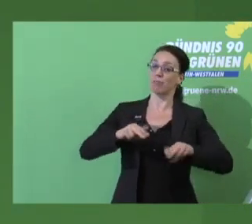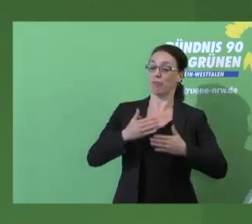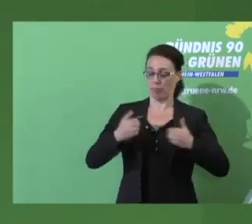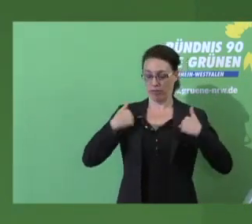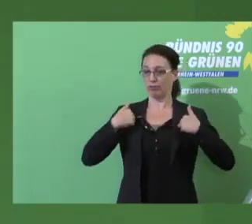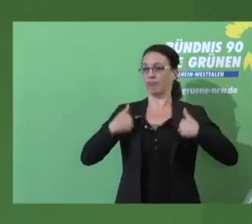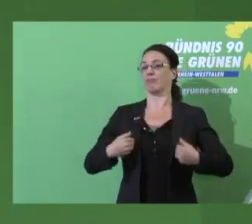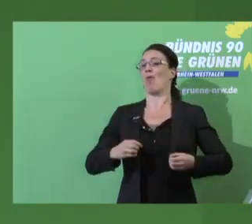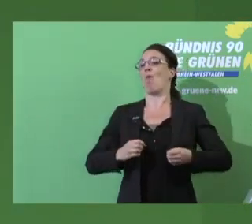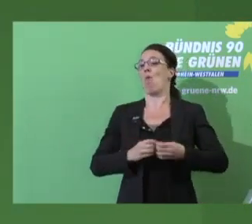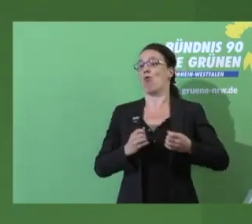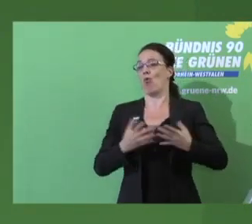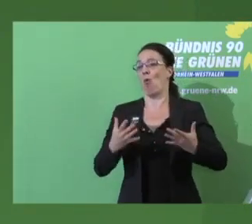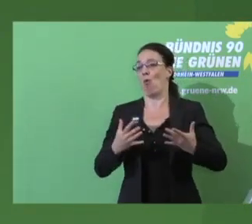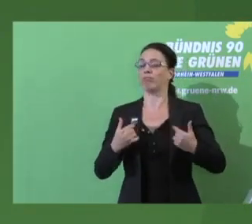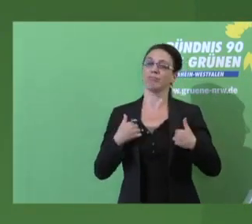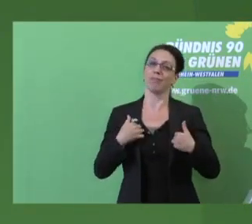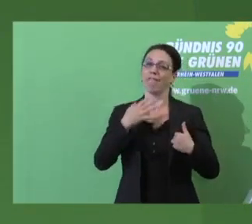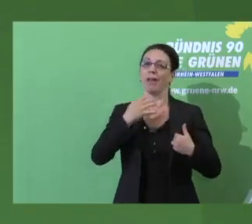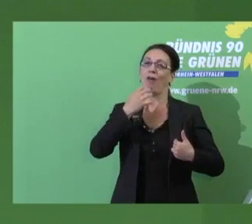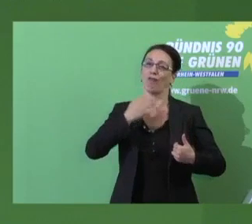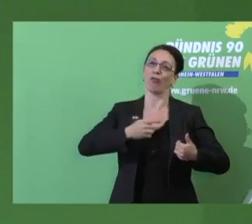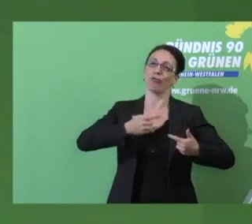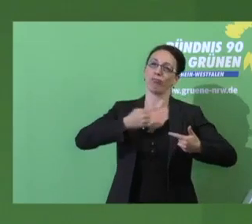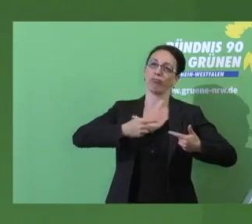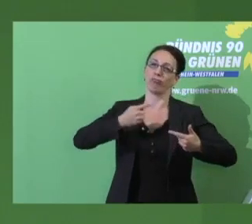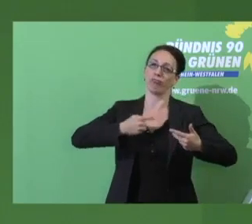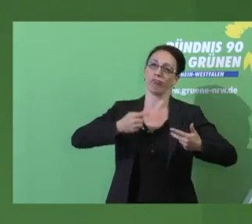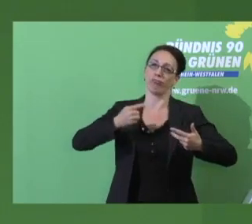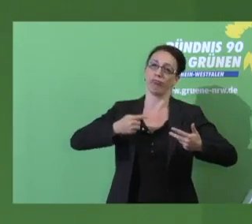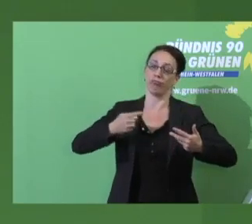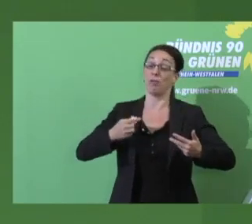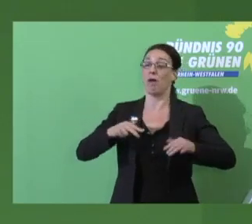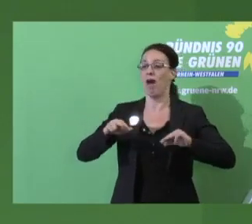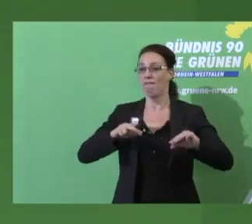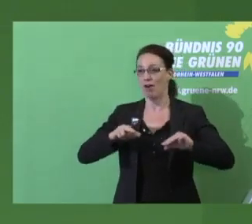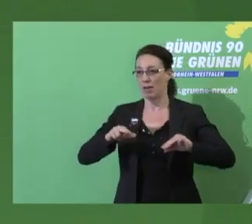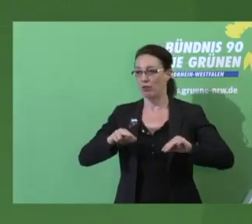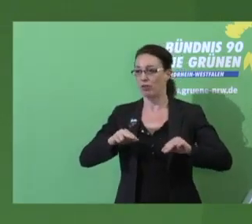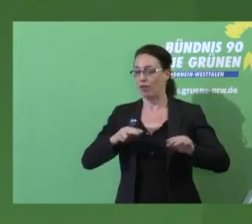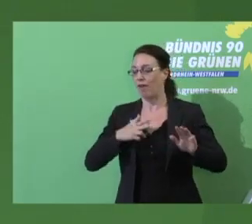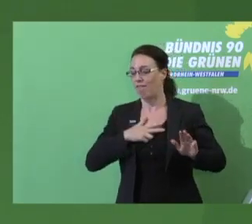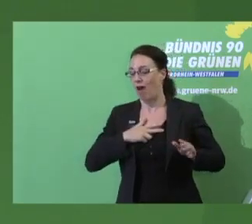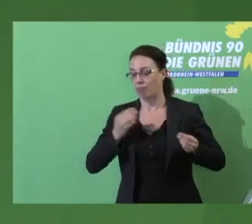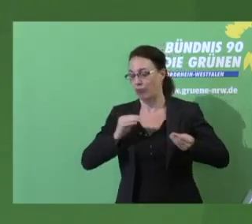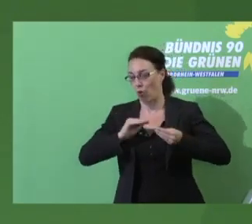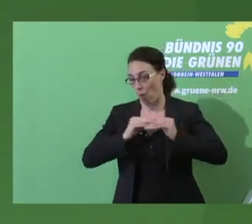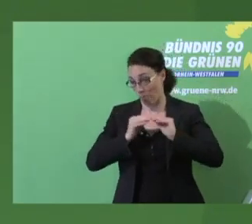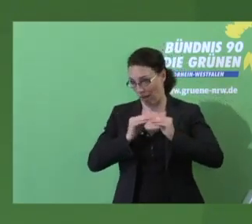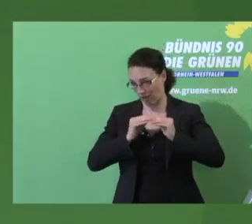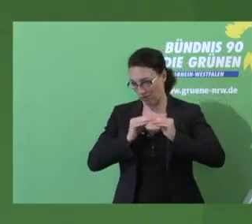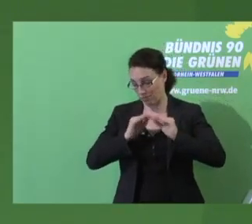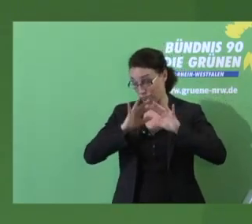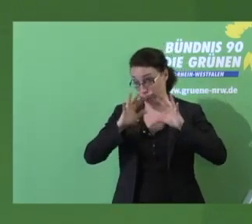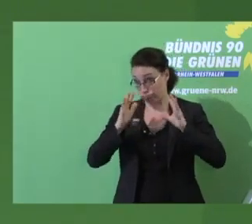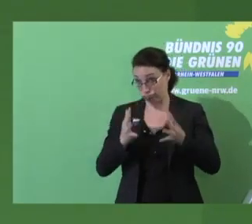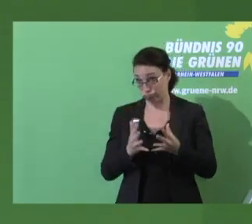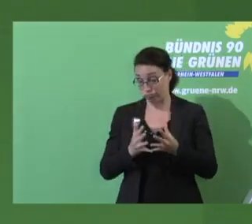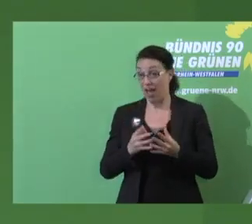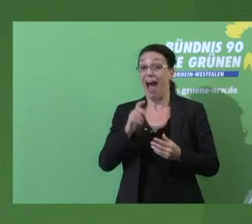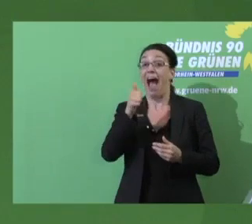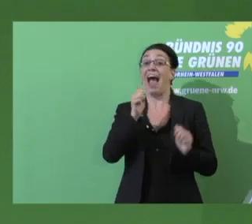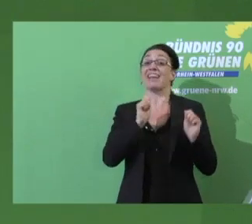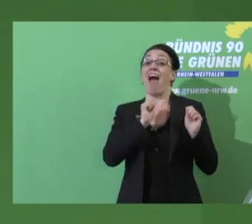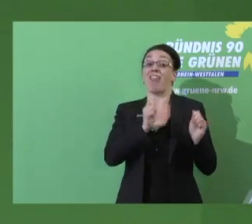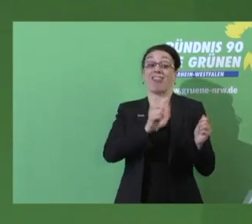wie ich, der kann natürlich sich viel wünschen und natürlich ist Verkehrspolitik viel komplexer und natürlich kann ich nicht alles in einen einzigen